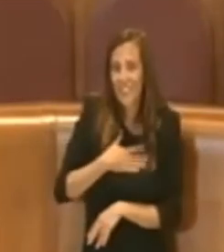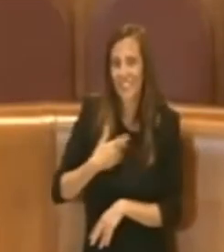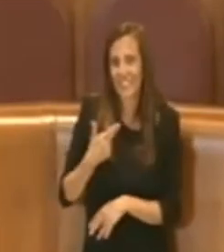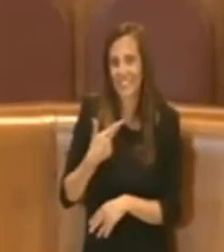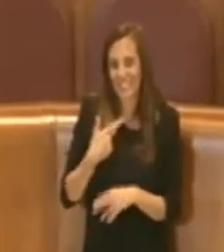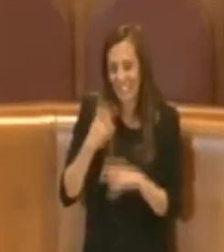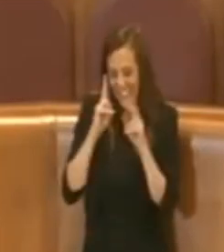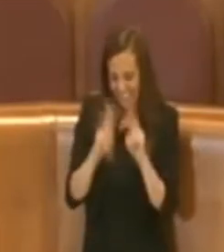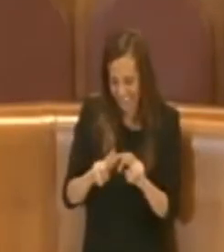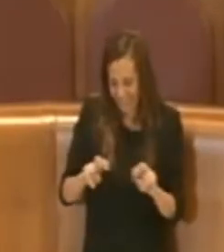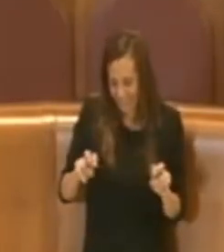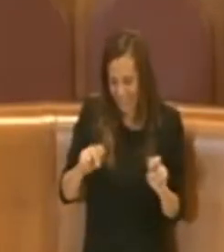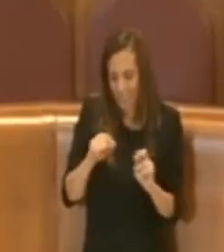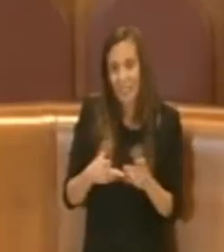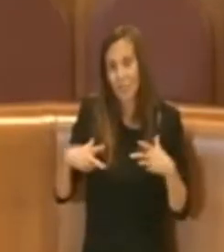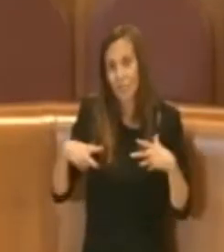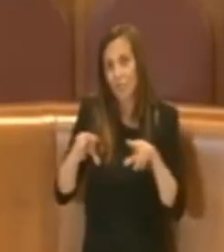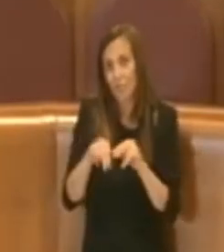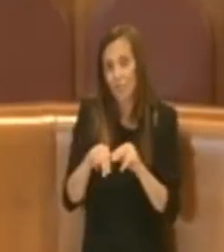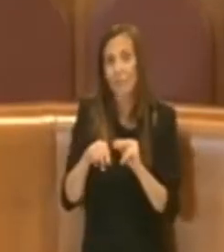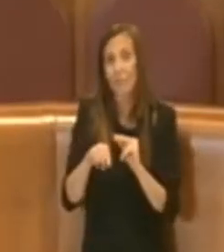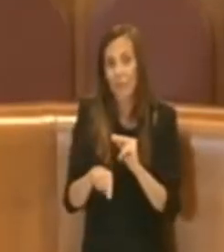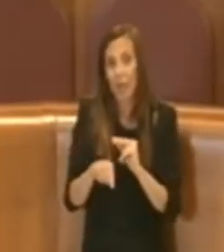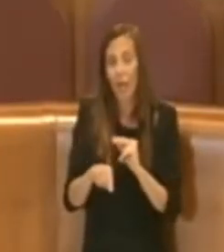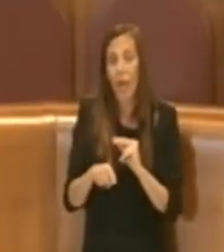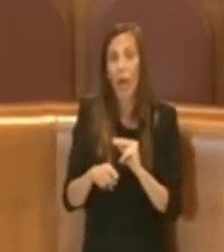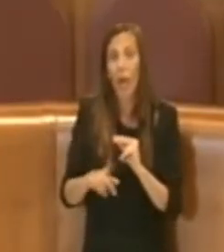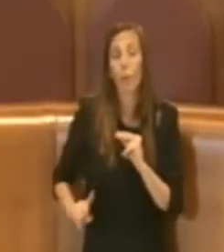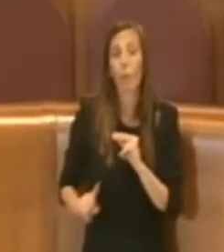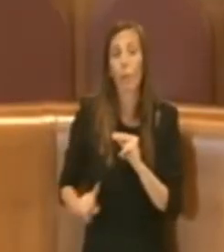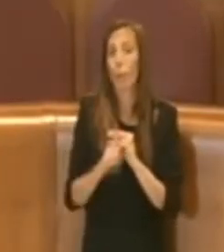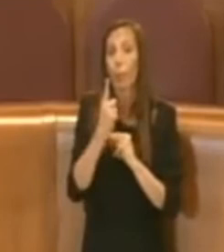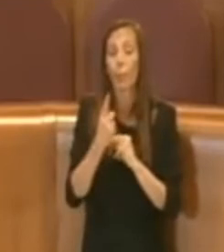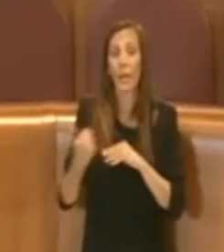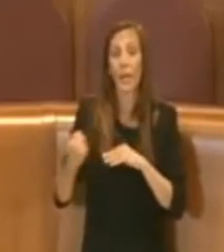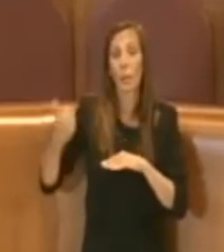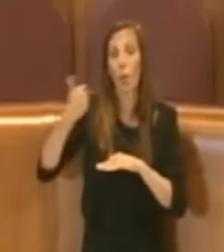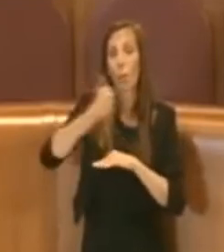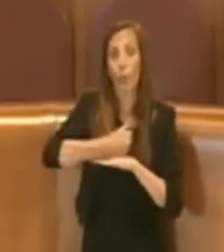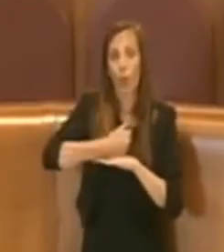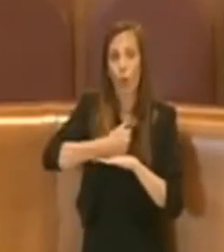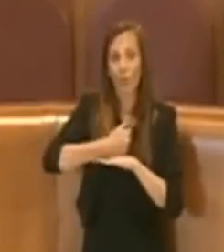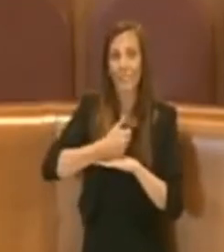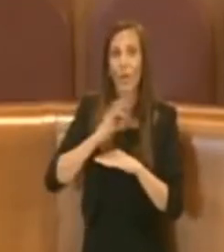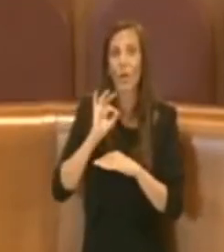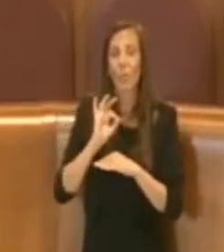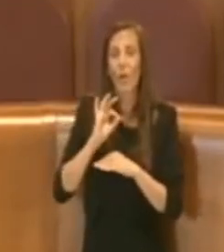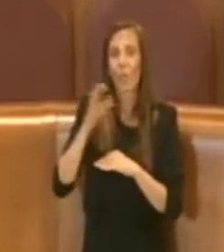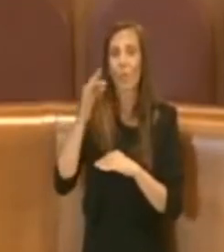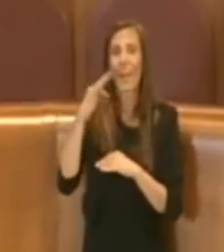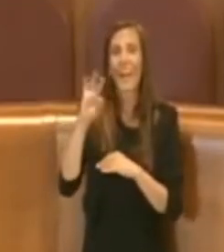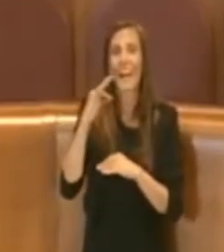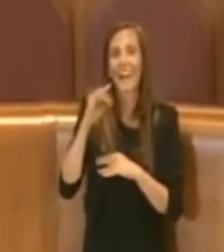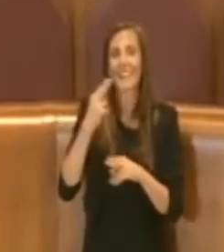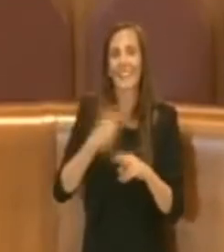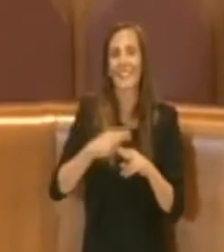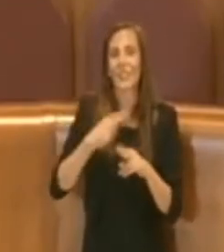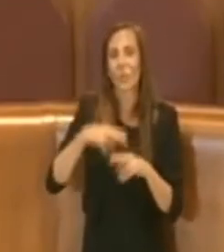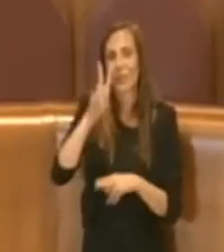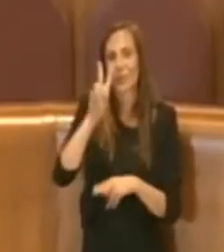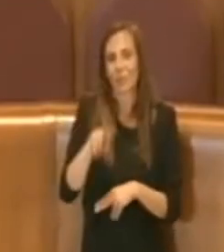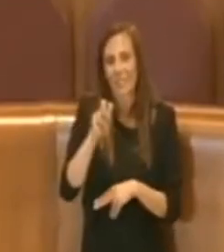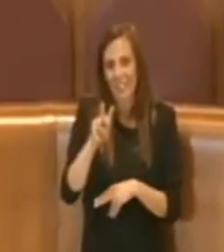la ricerca oggi come compaia stavolta al primo posto eh la carta di Roma duemila e venti sarà un